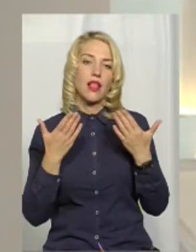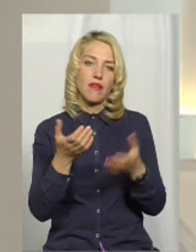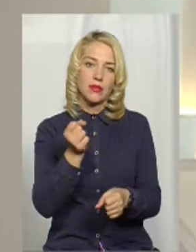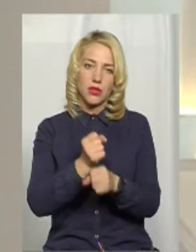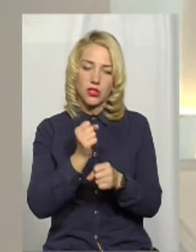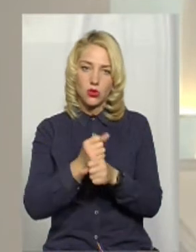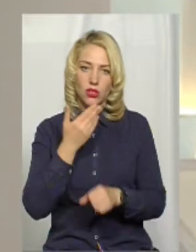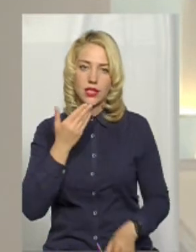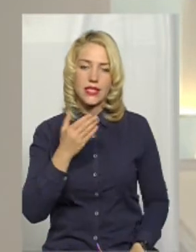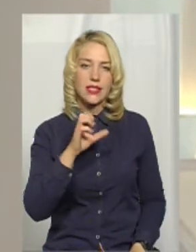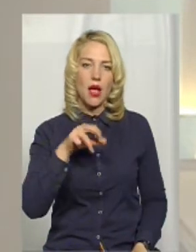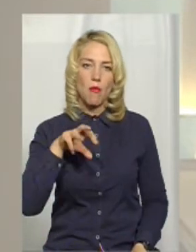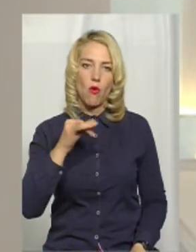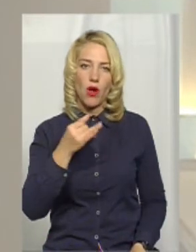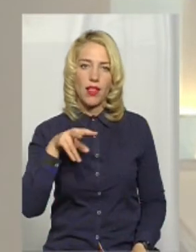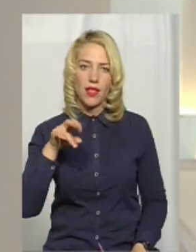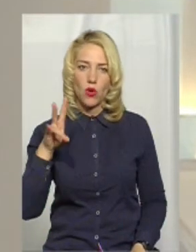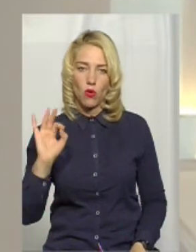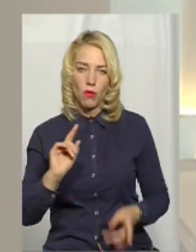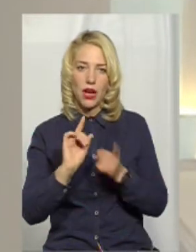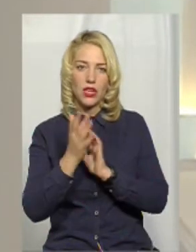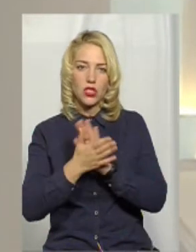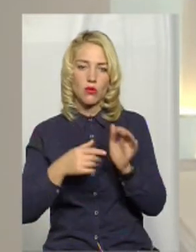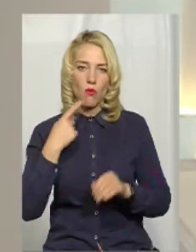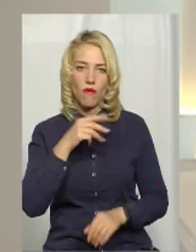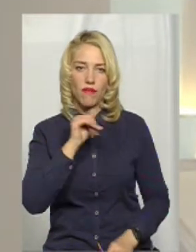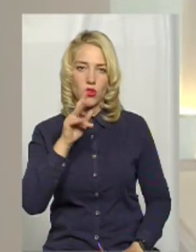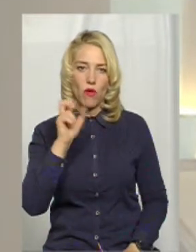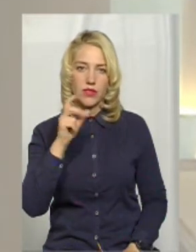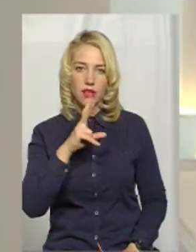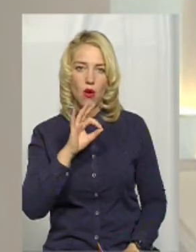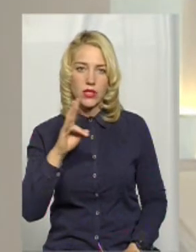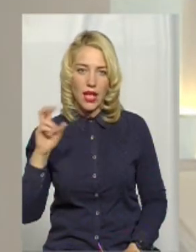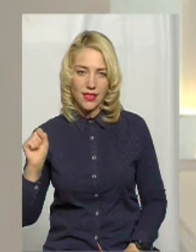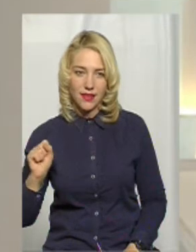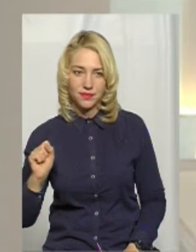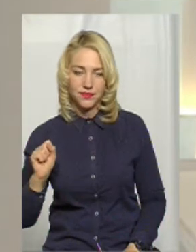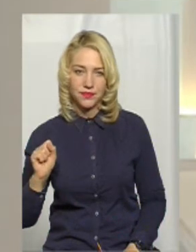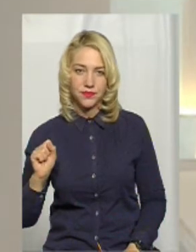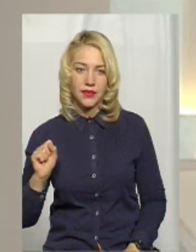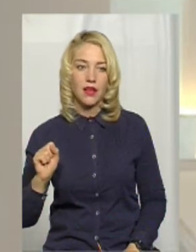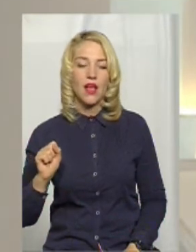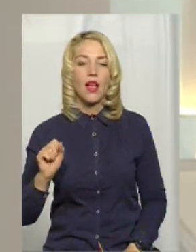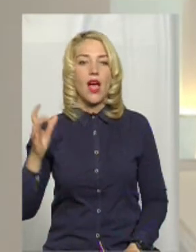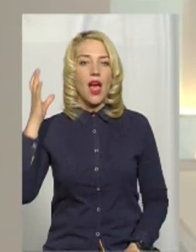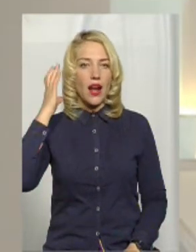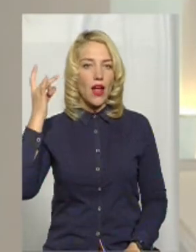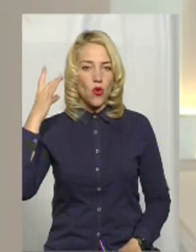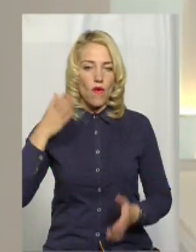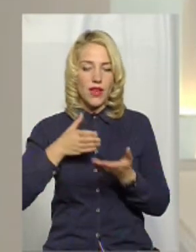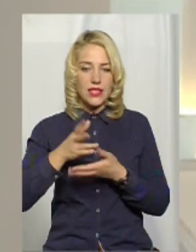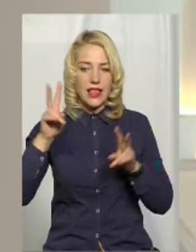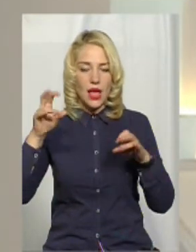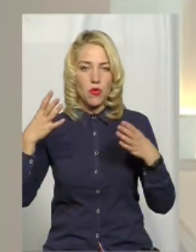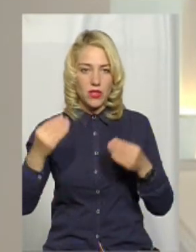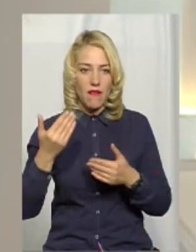спрацювала ведуча Алла Самойленко. На жестову мову перекладала Оксана Фіновська. Радіоверсію теми дня